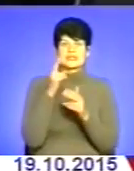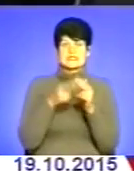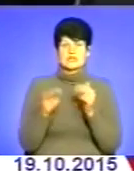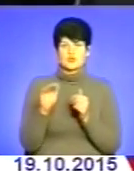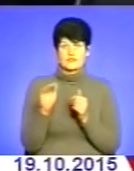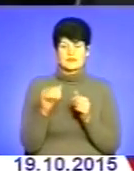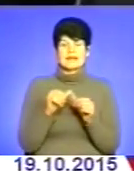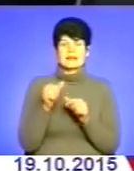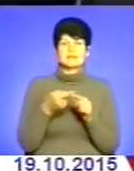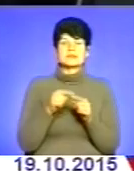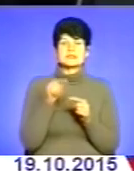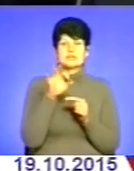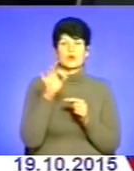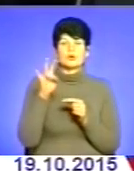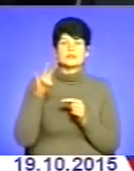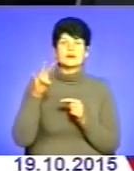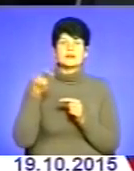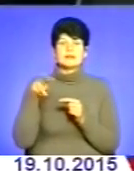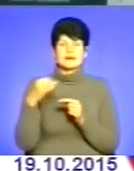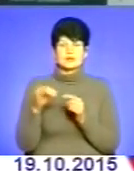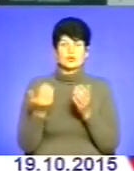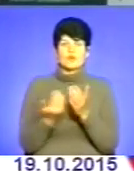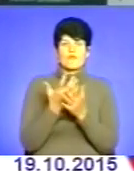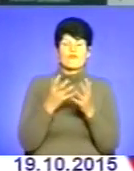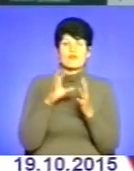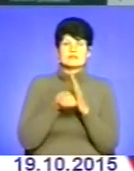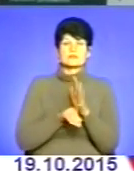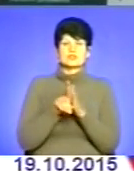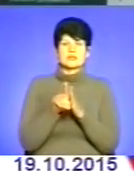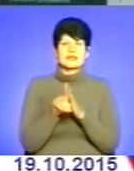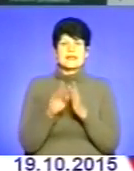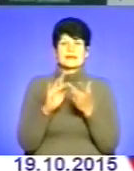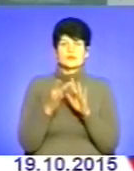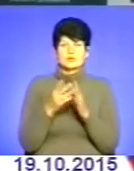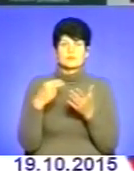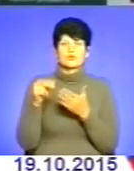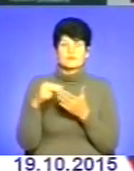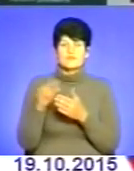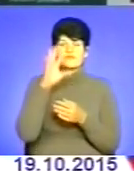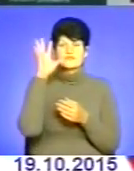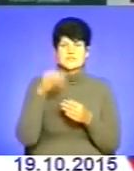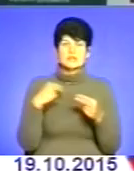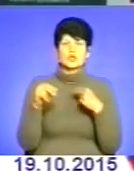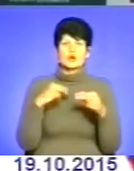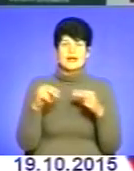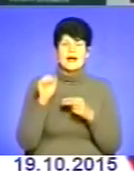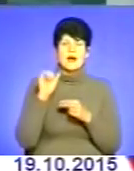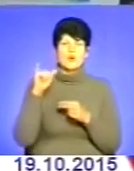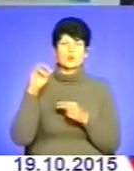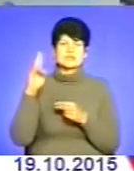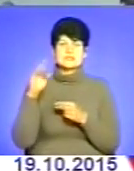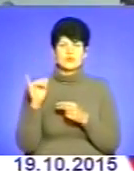Окрім цих онлайн-нововведень, чиновники запускають портал електронних закупівель Відтак усі торги та аукціони, де